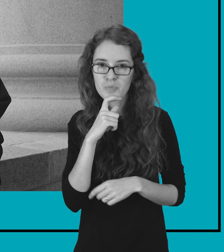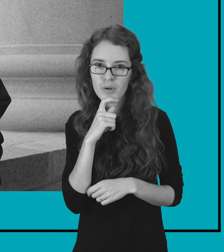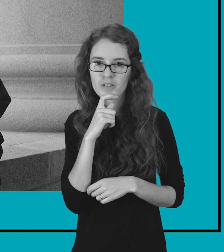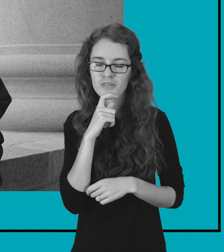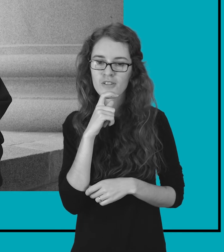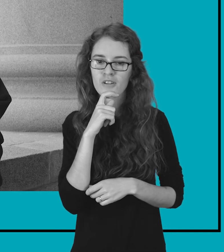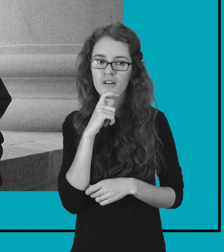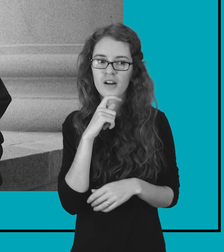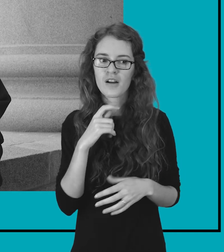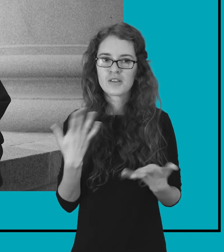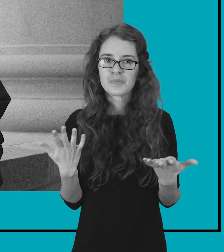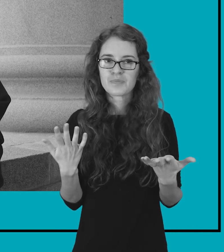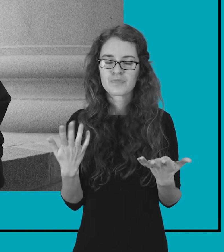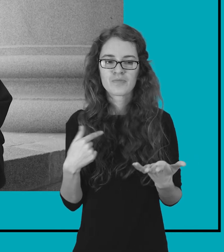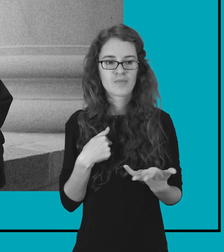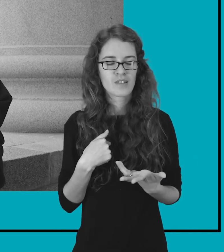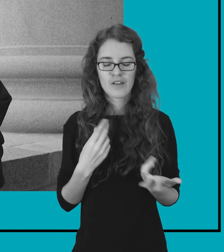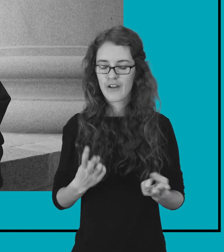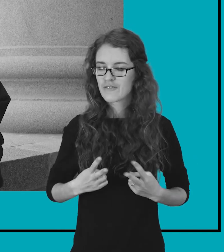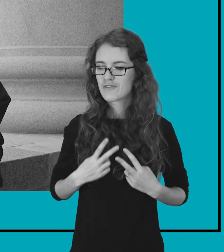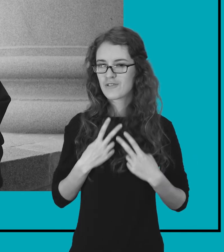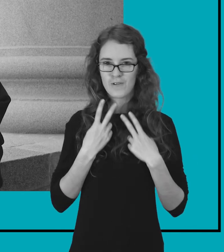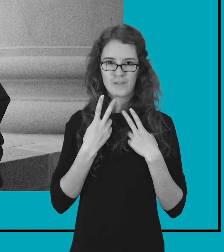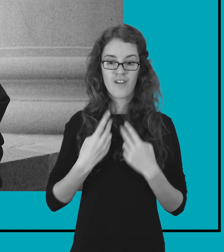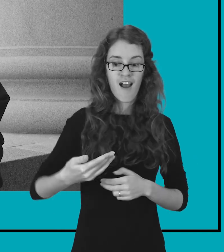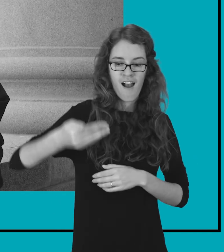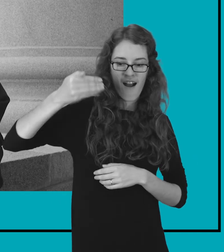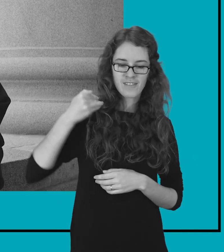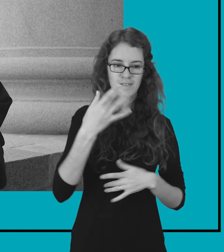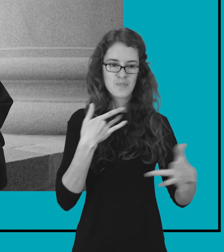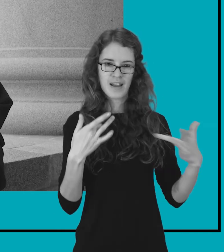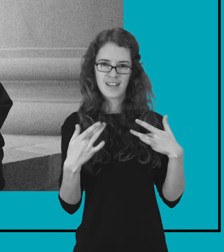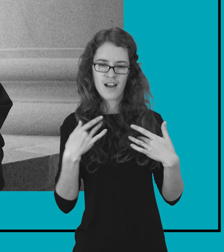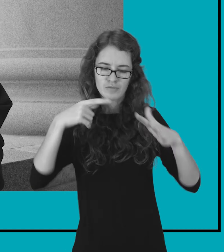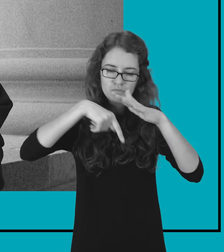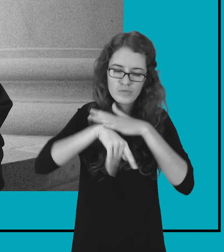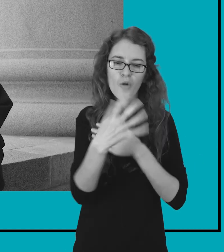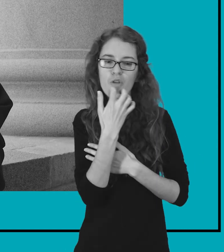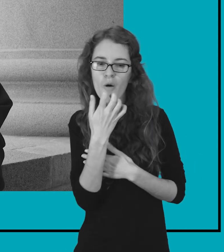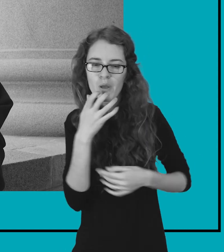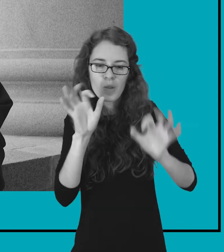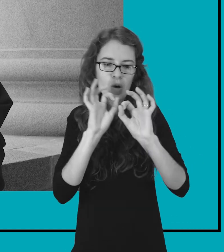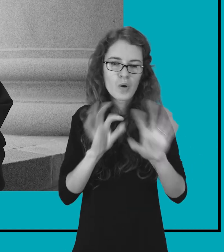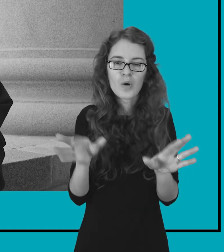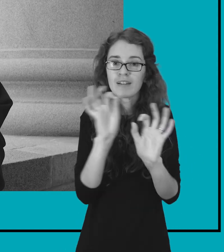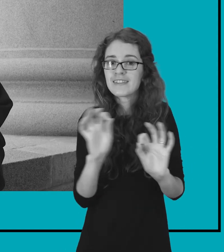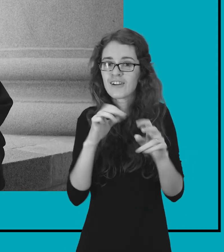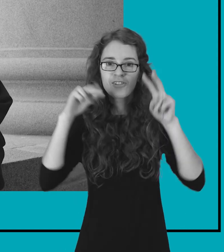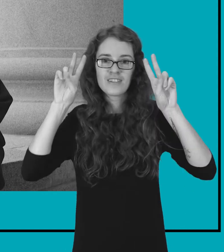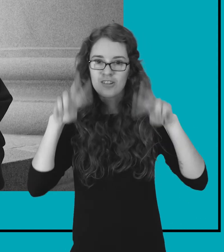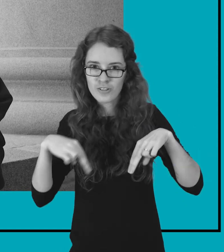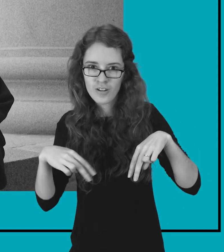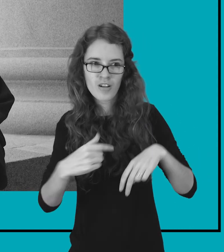Ir aš dėkojau Dievui, kad aš nieko nežinojau prieš ateinant, kad